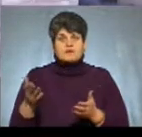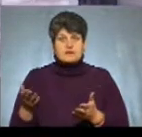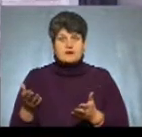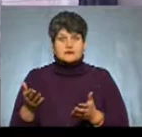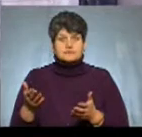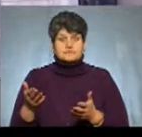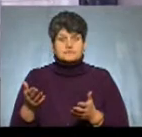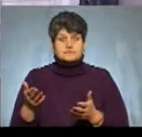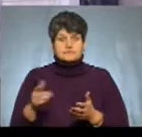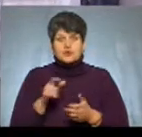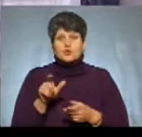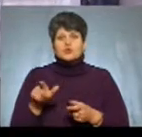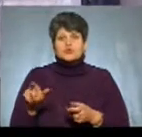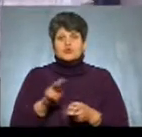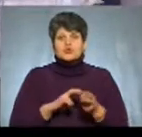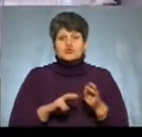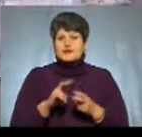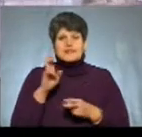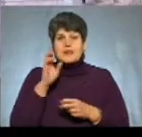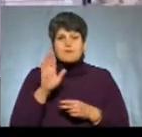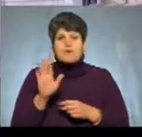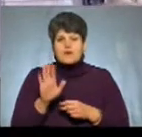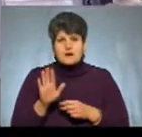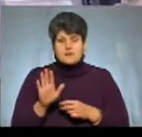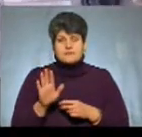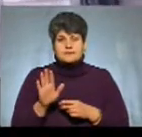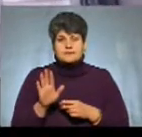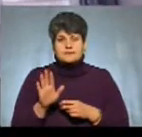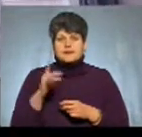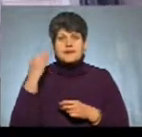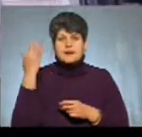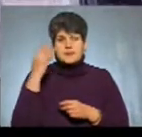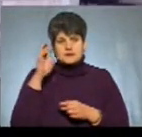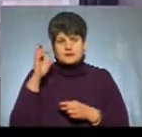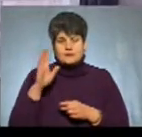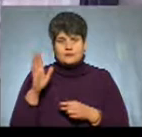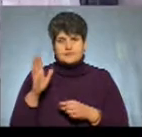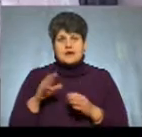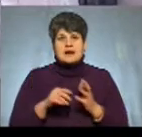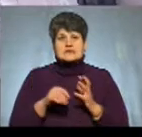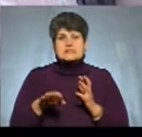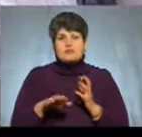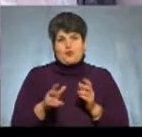Люди шукають не Бога, не небесного, а земного.